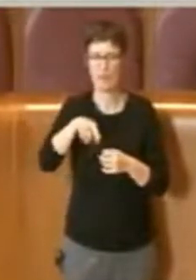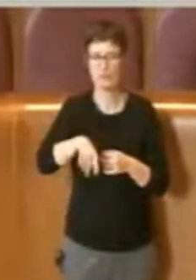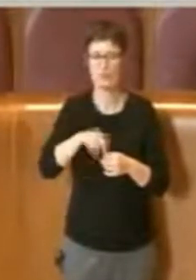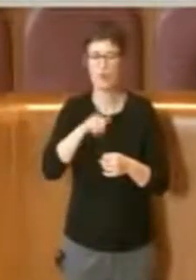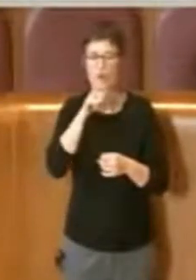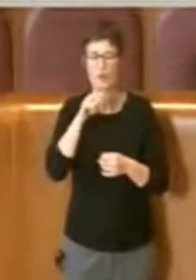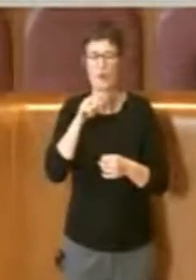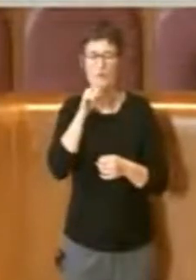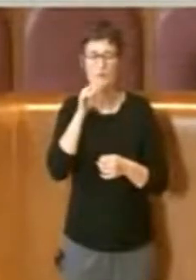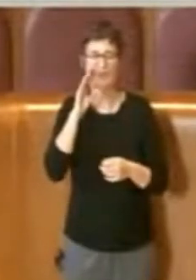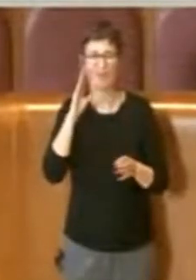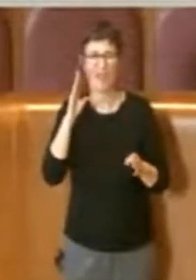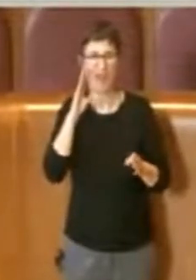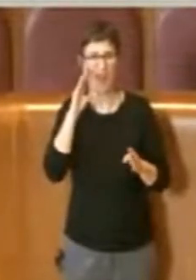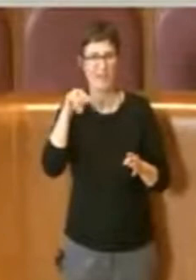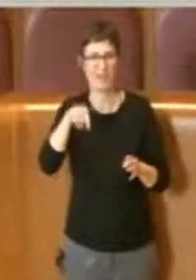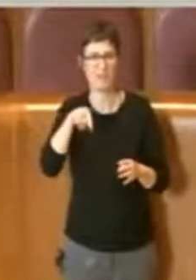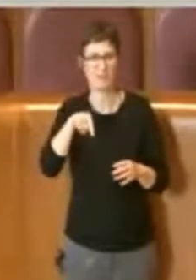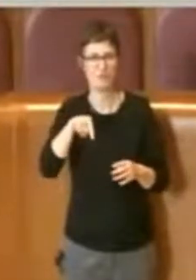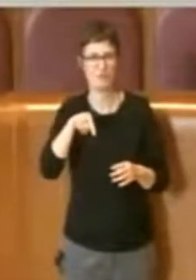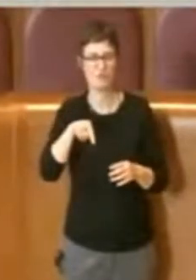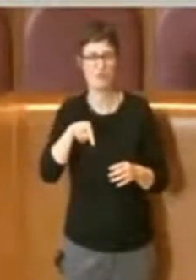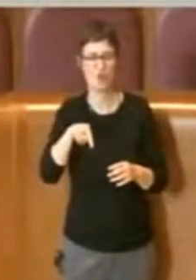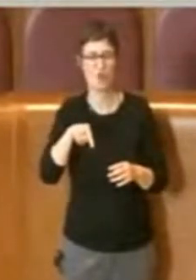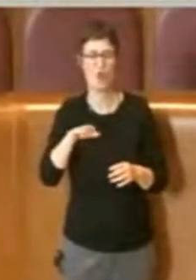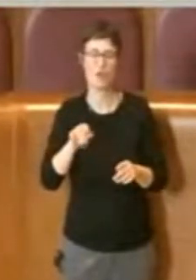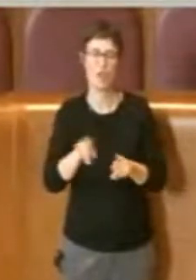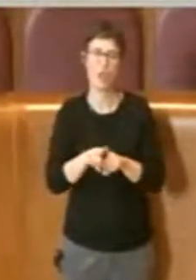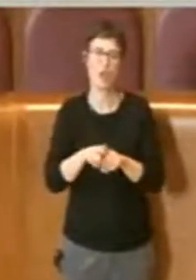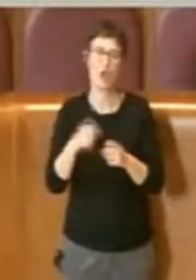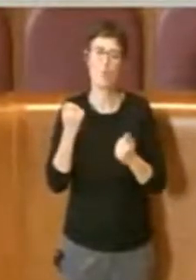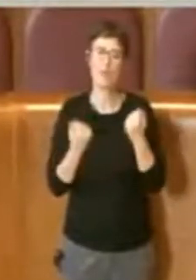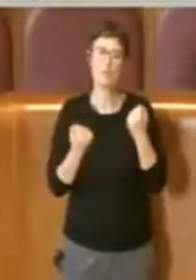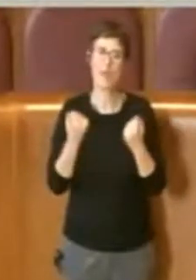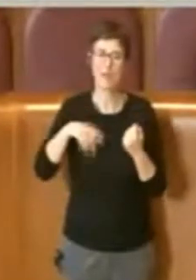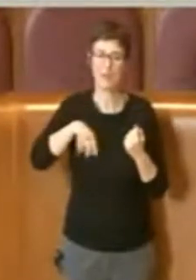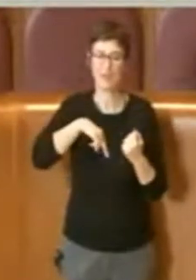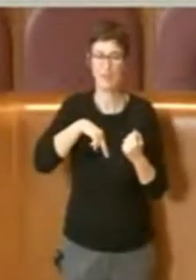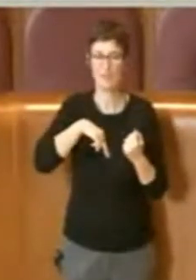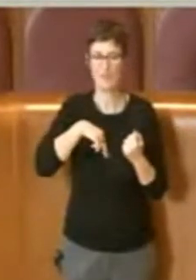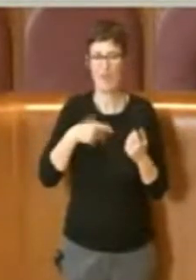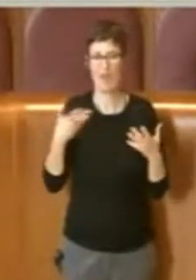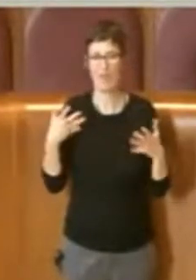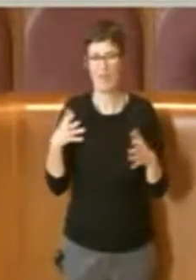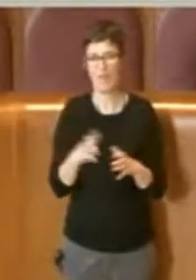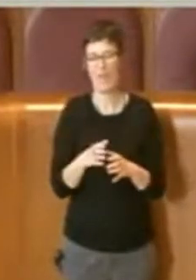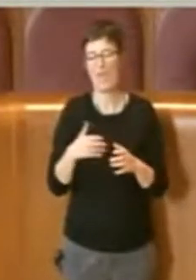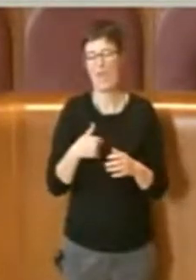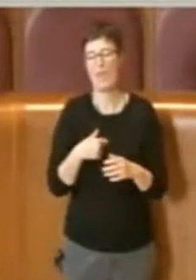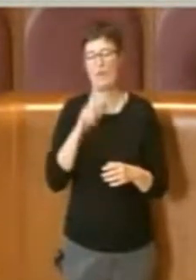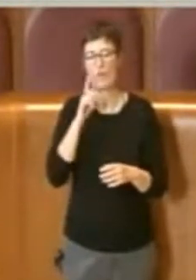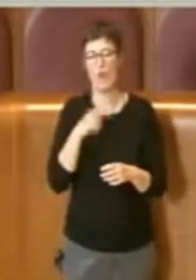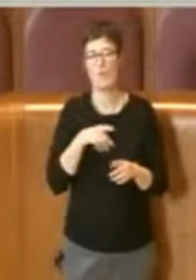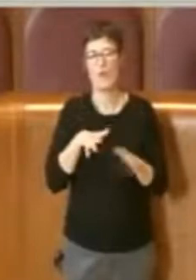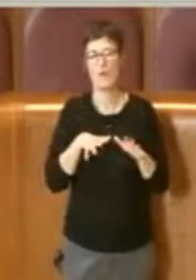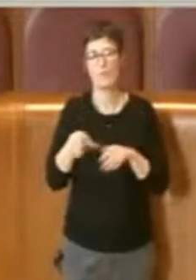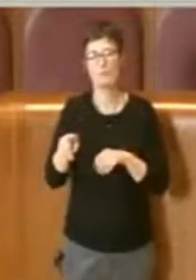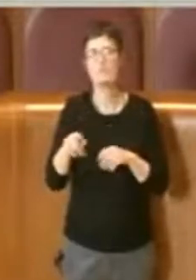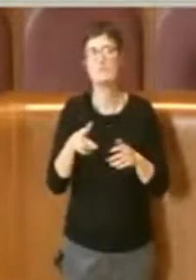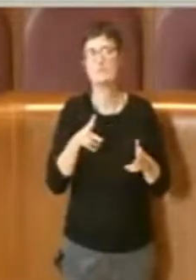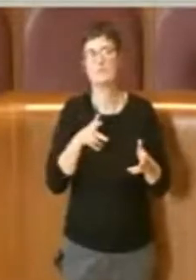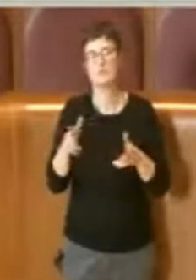riduzione e contenimento della mobilità privata in favore di una mobilità sostenibile, all'eliminazione delle barriere architettoniche.